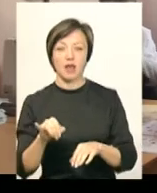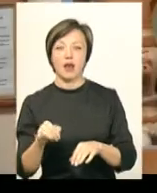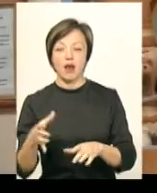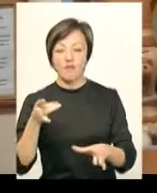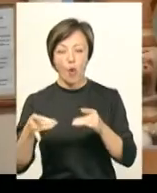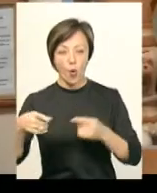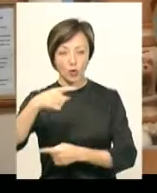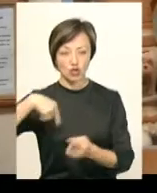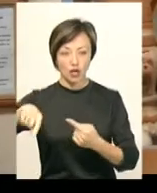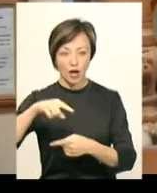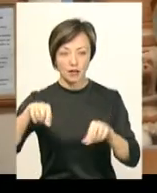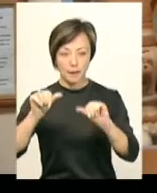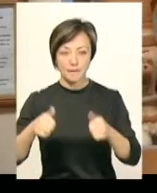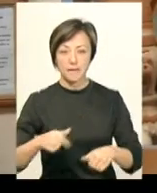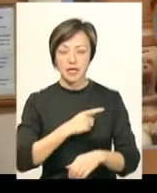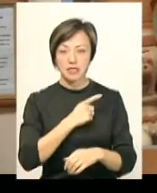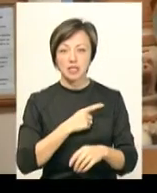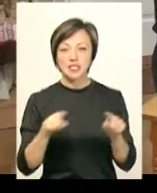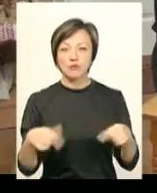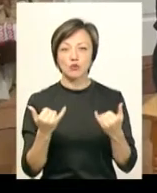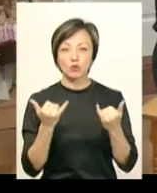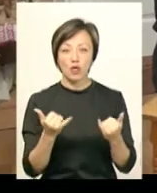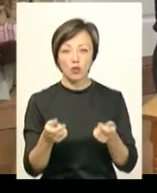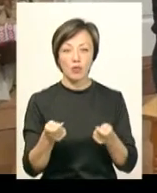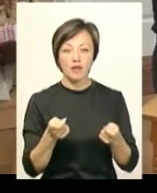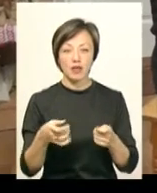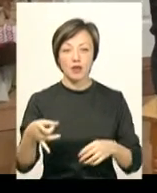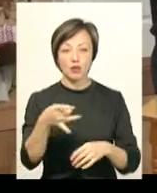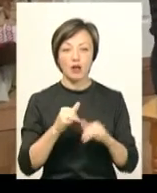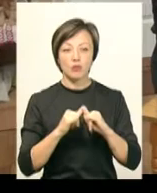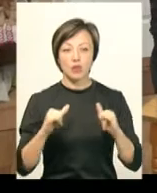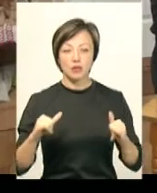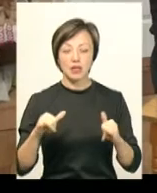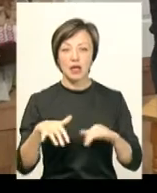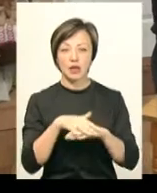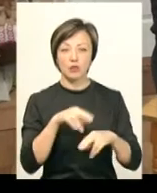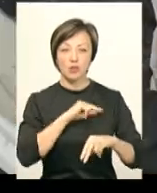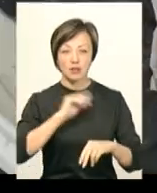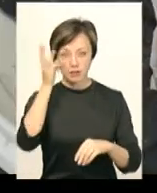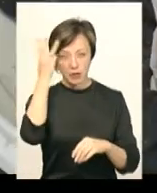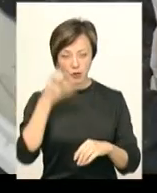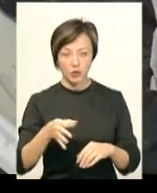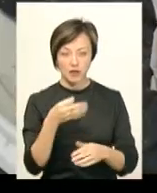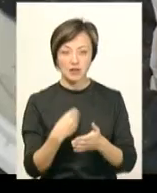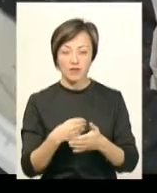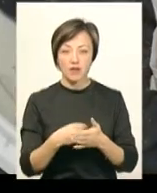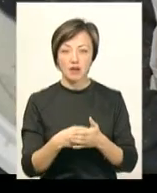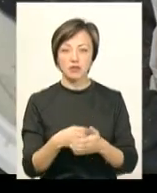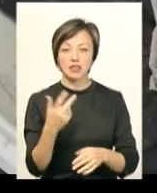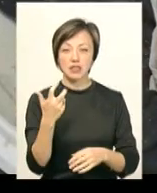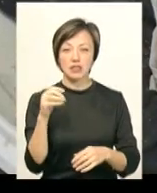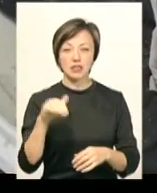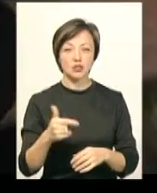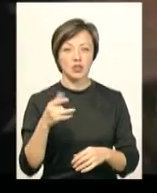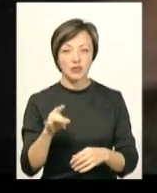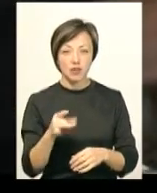майстерності. Проєкт з назвою «Створення сучасної моделі управління регіональним розвідком ринку праці в Хмельницькій області» вартістю понад 300 тисяч